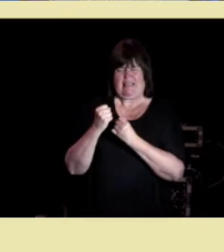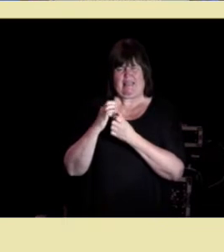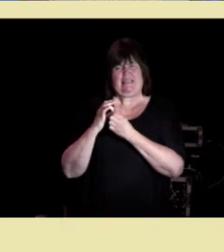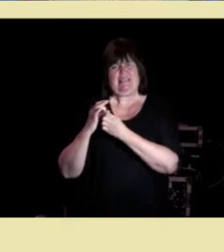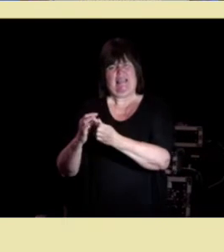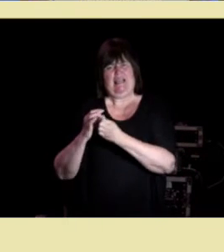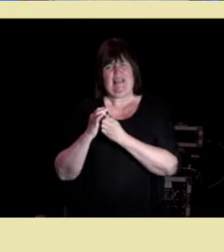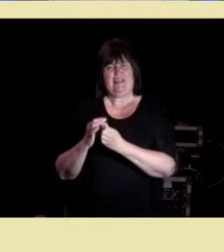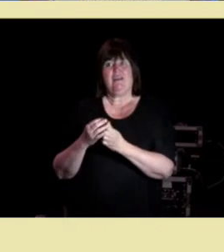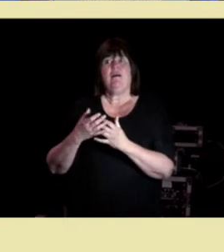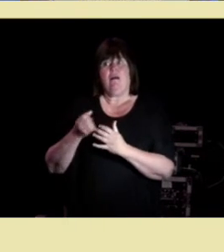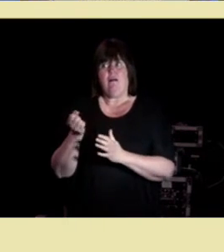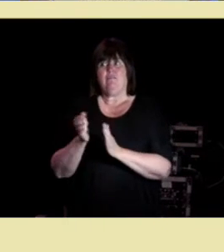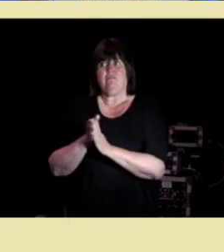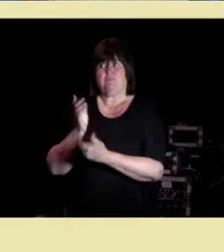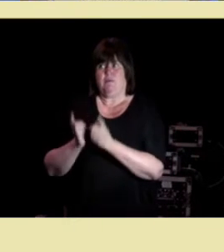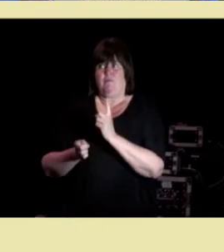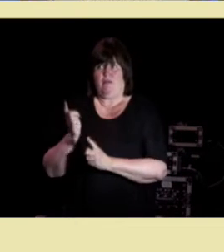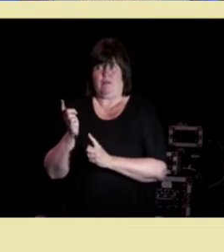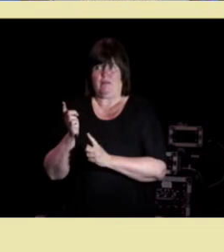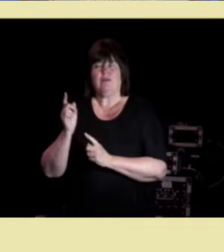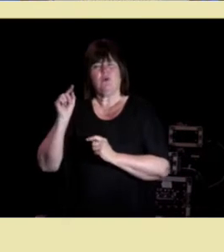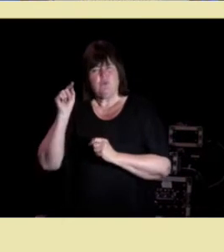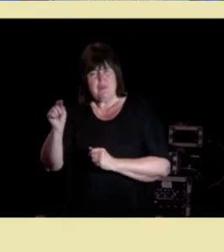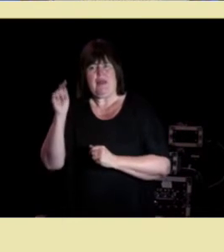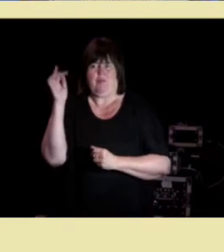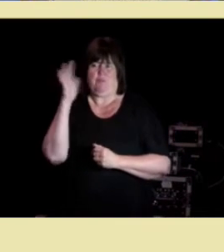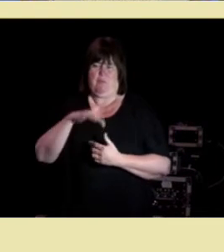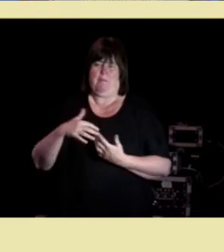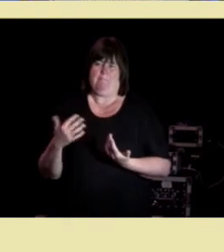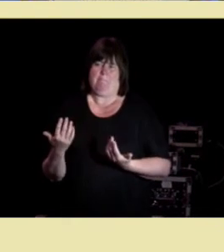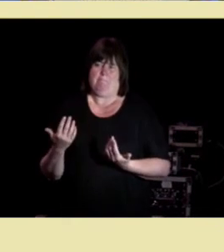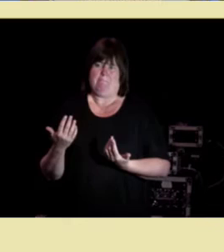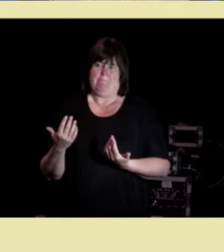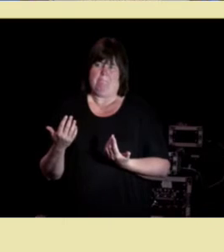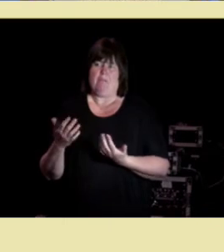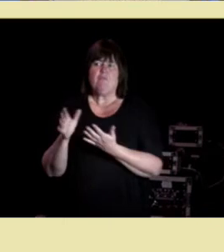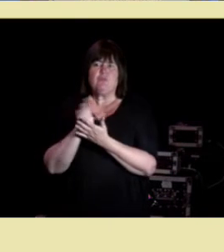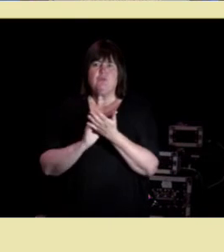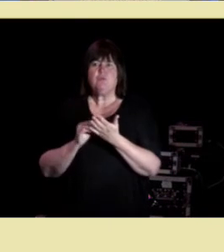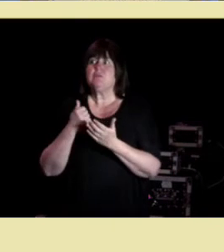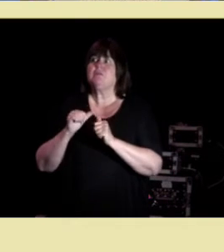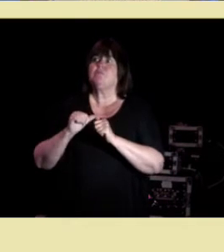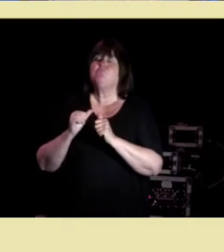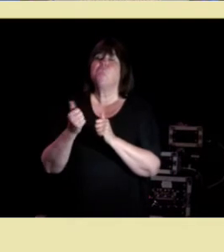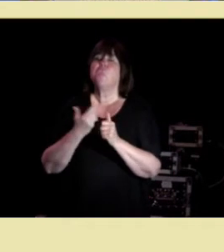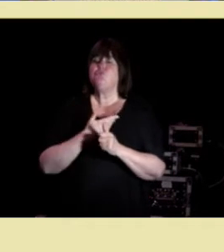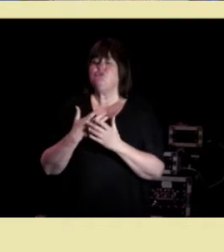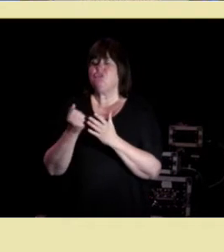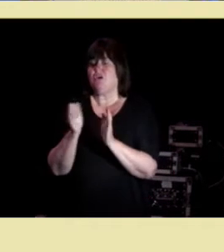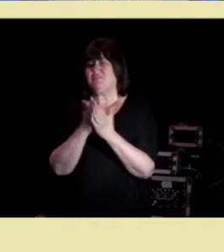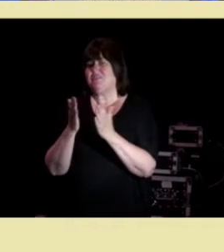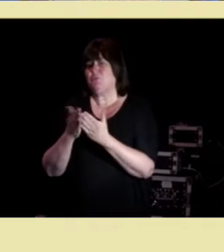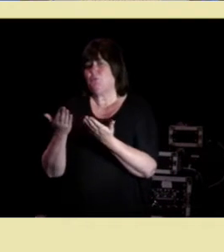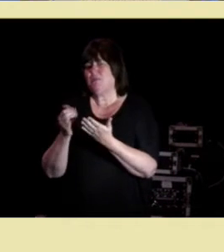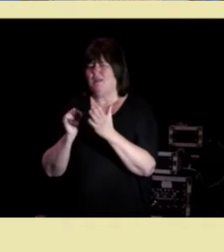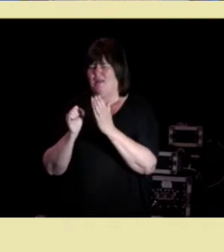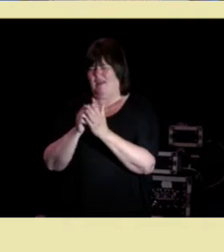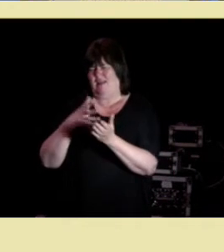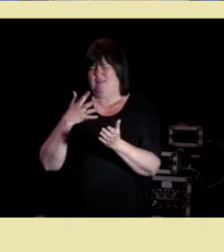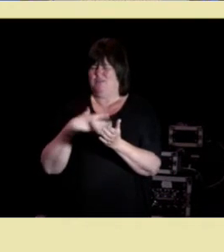samvalg og det er et problem for det har medført at store deler av litteraturen er preget av det jeg vil kalle en viss